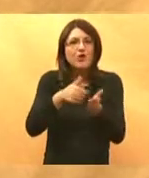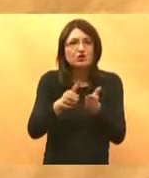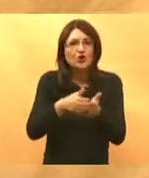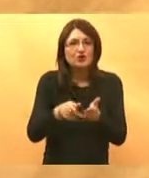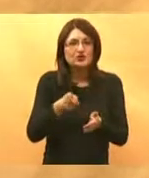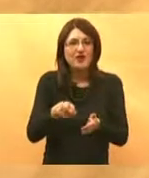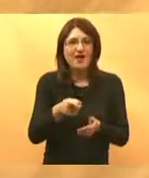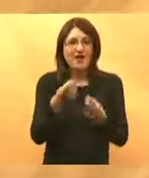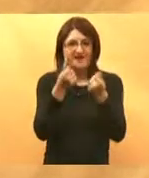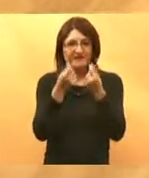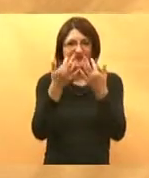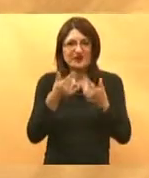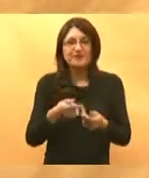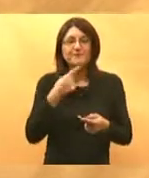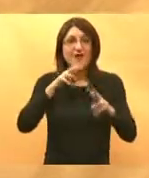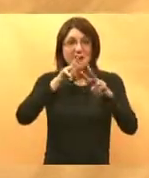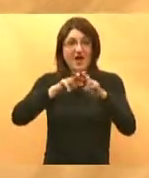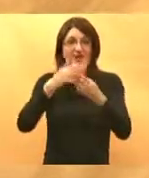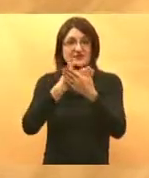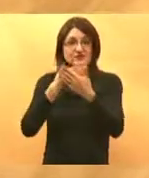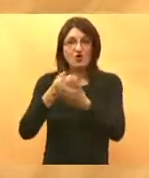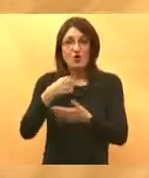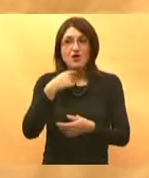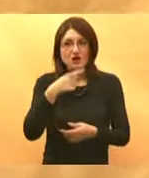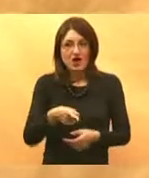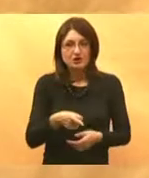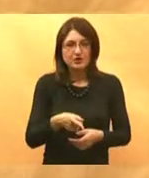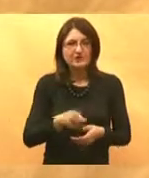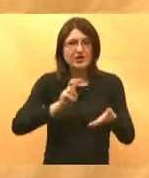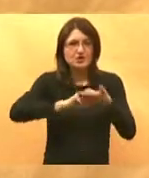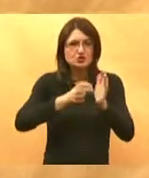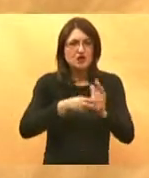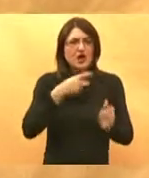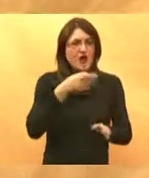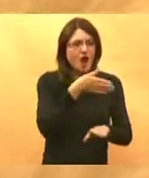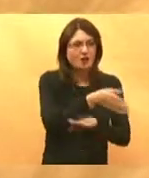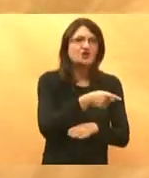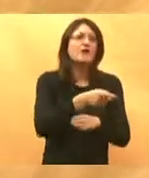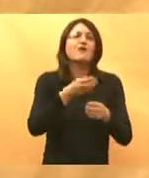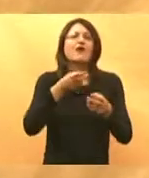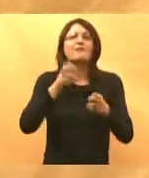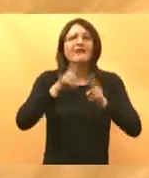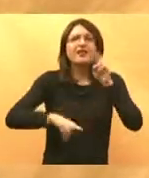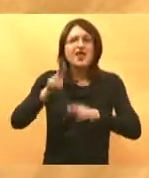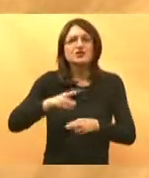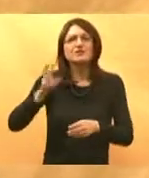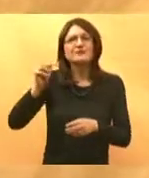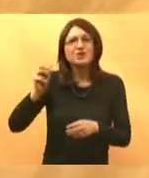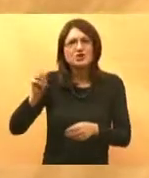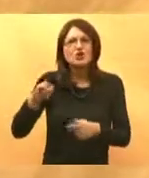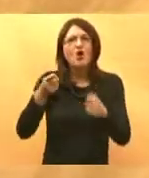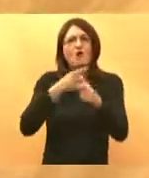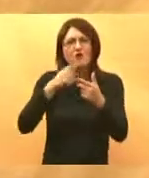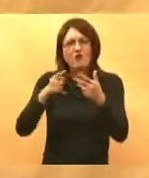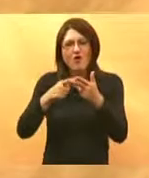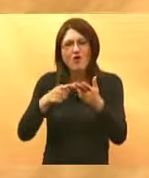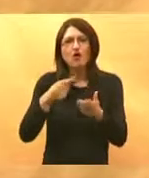smjernice da HZZO kaže dakle struka je dala kliničku smjernicu za lječenje diabete sa prvo ovo pa onda ovo ako ne djeluje pa ovo i